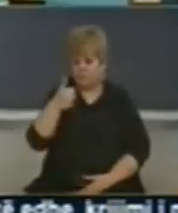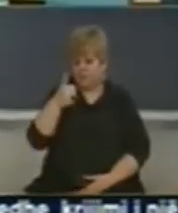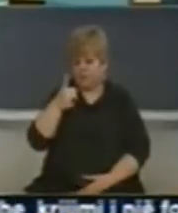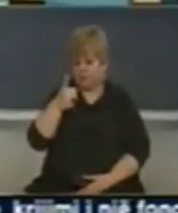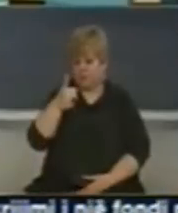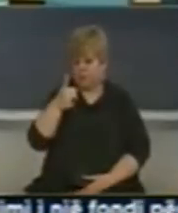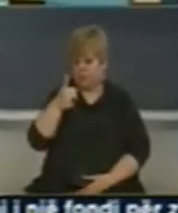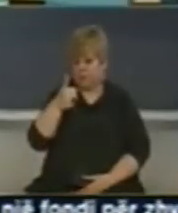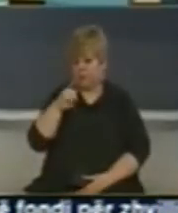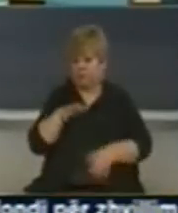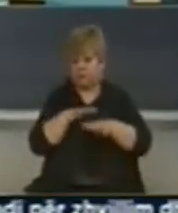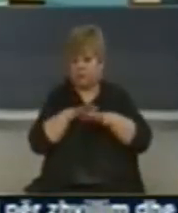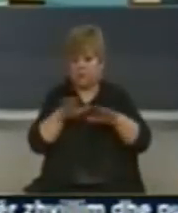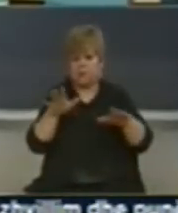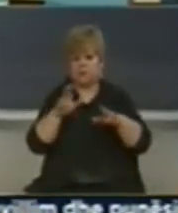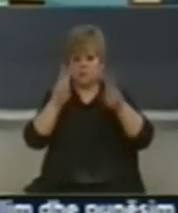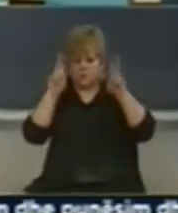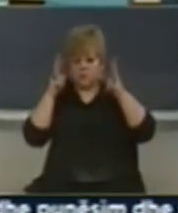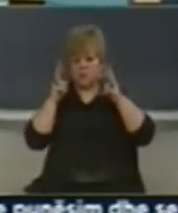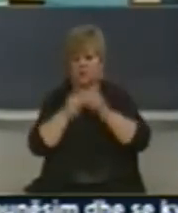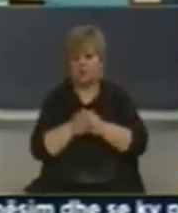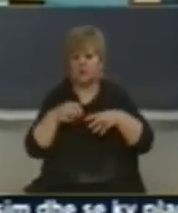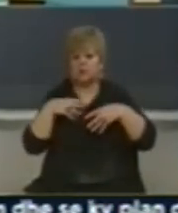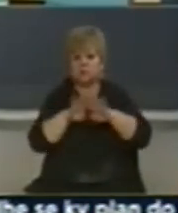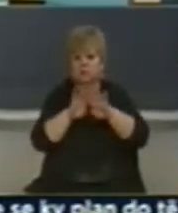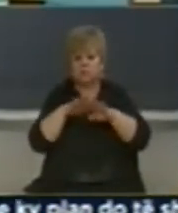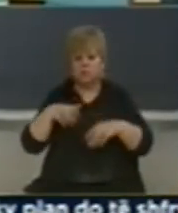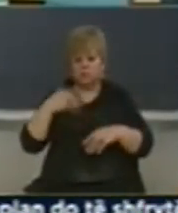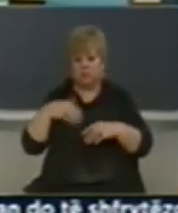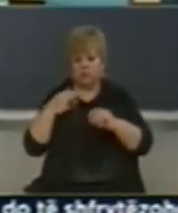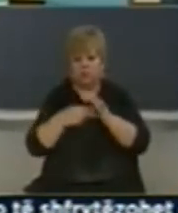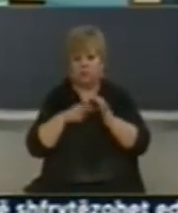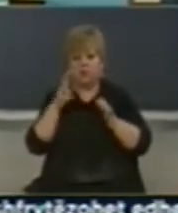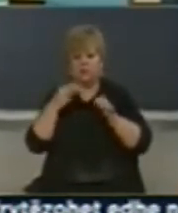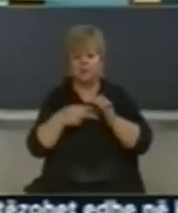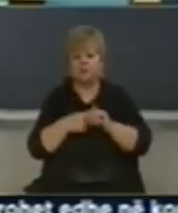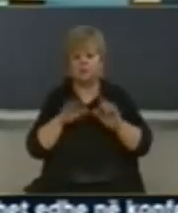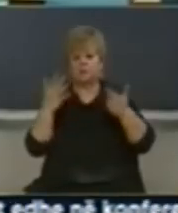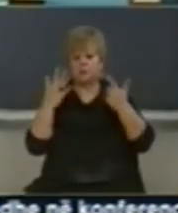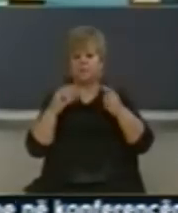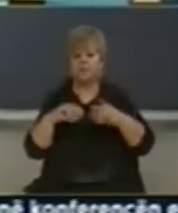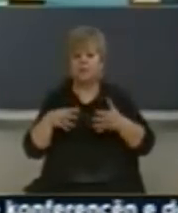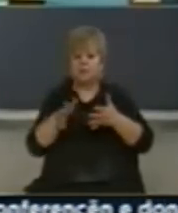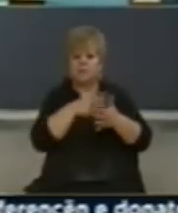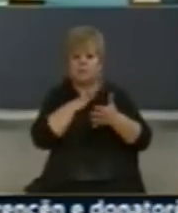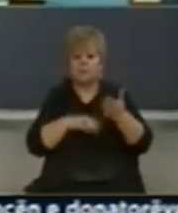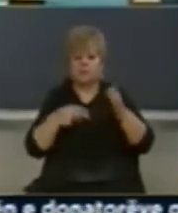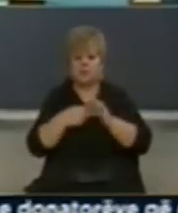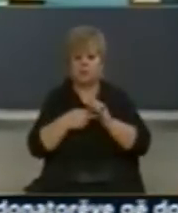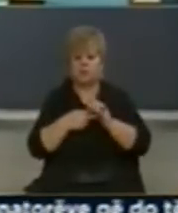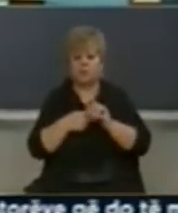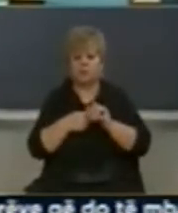shtrirja tematike dhe operacionale strategjis për inin 2013-2017 dhe planit të veprimi 2013